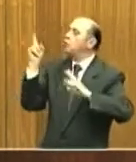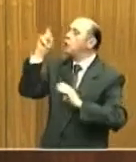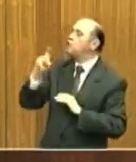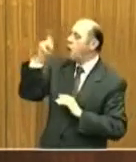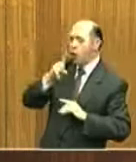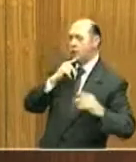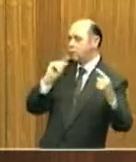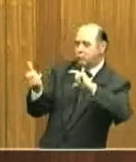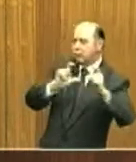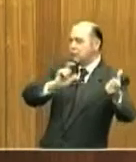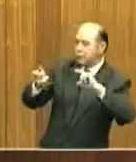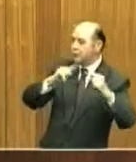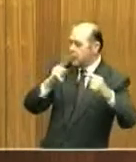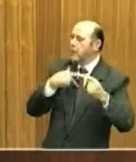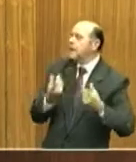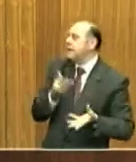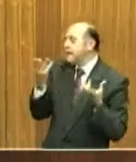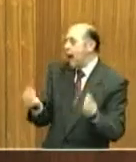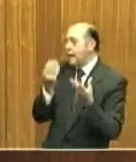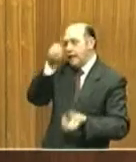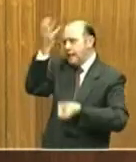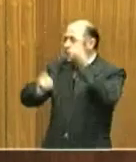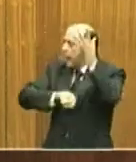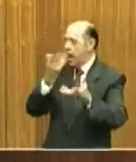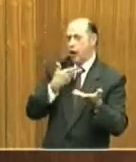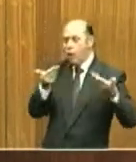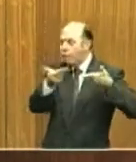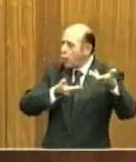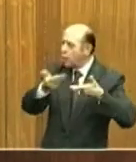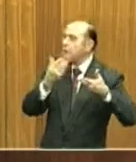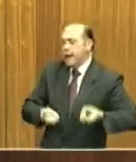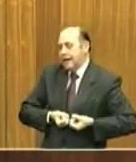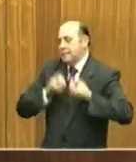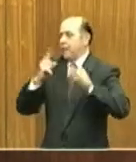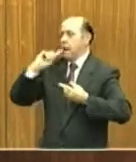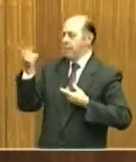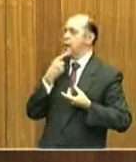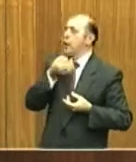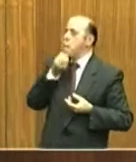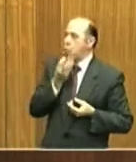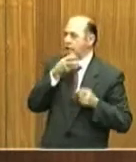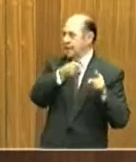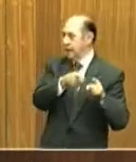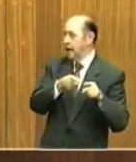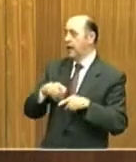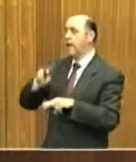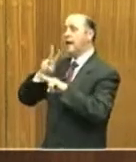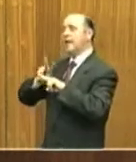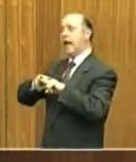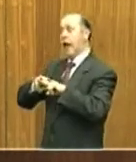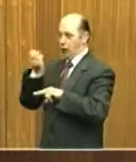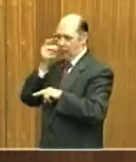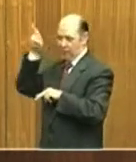idee proposte per esprimerne al meglio le grandi potenzialità. L'italiano gode di sana vita, si è detta a